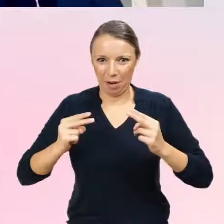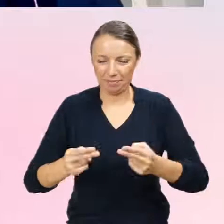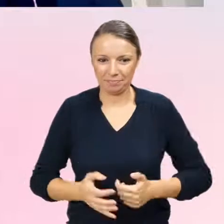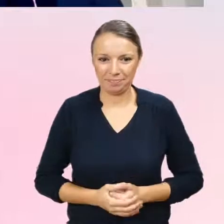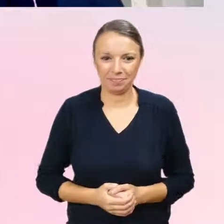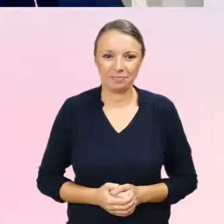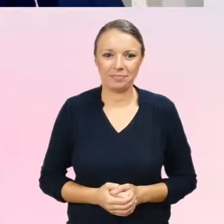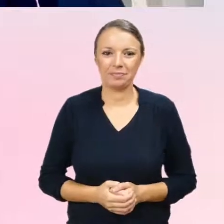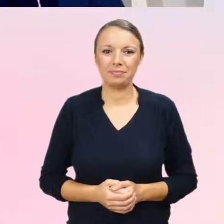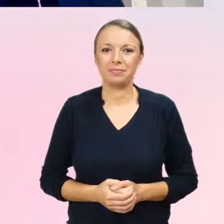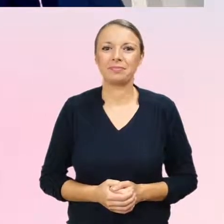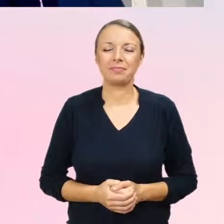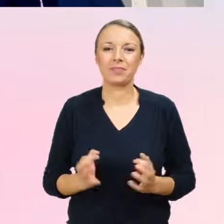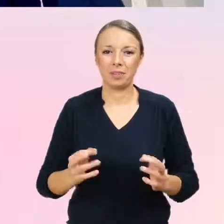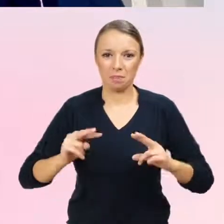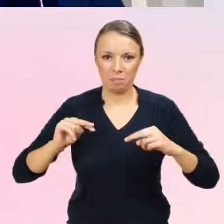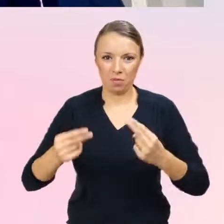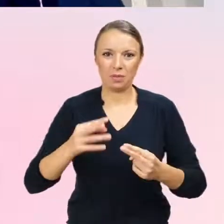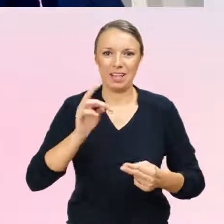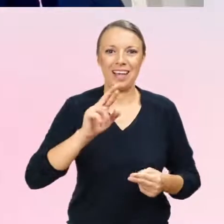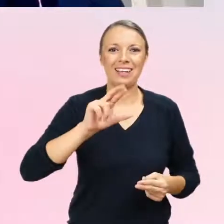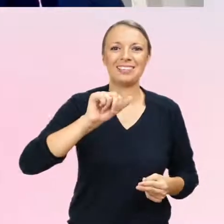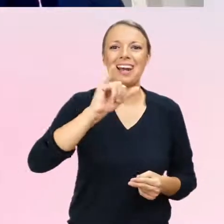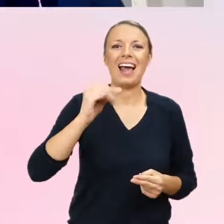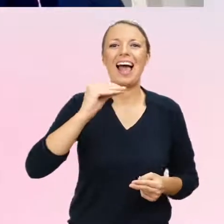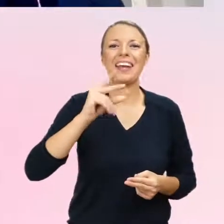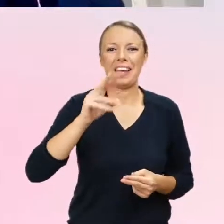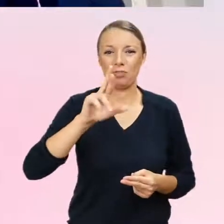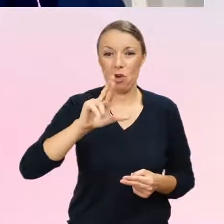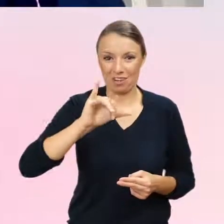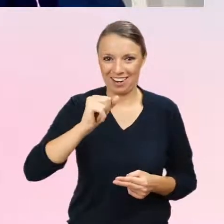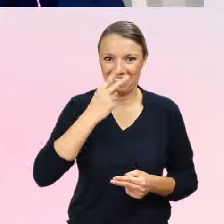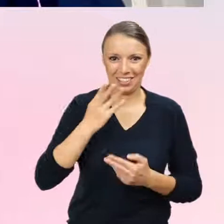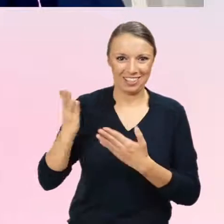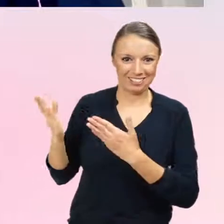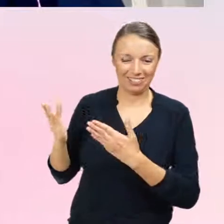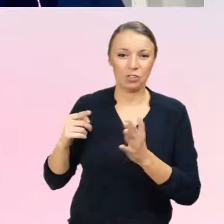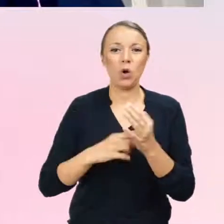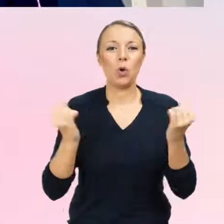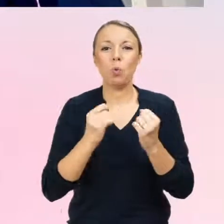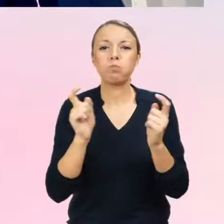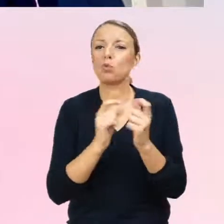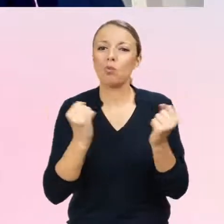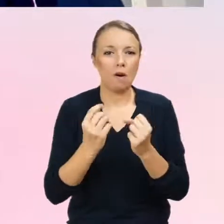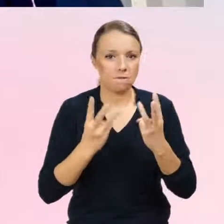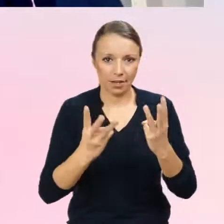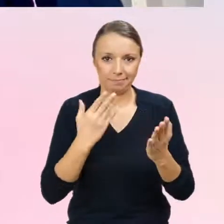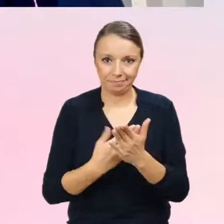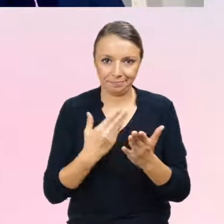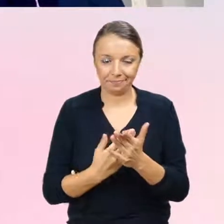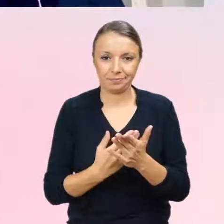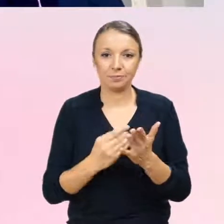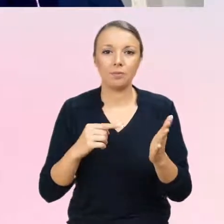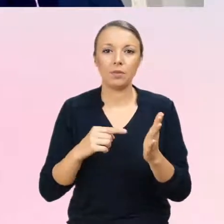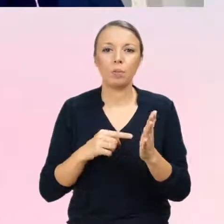trajektorii, tak? Tutaj jest ważny punkt, bo to, że adolescenci są bardziej